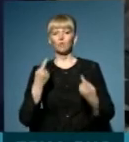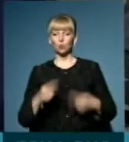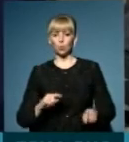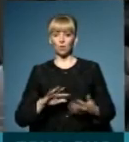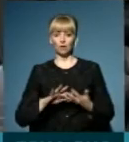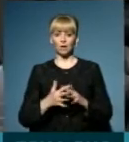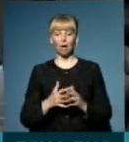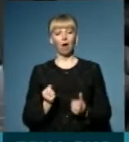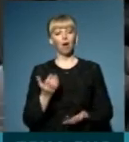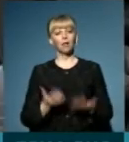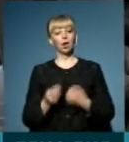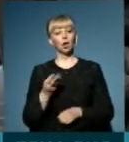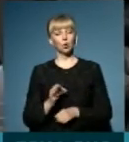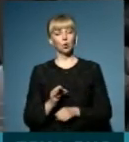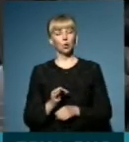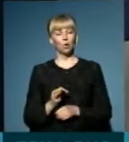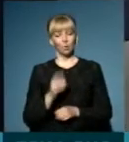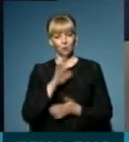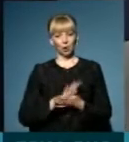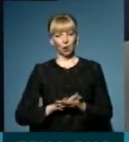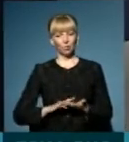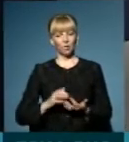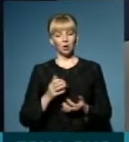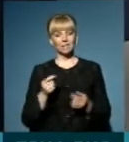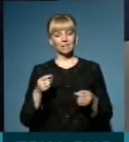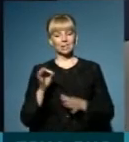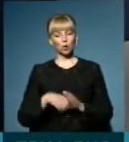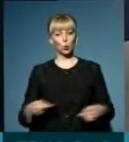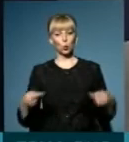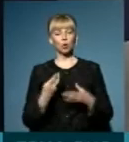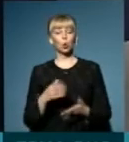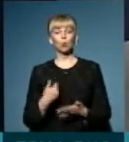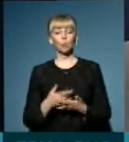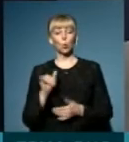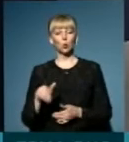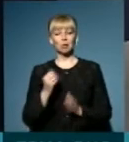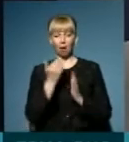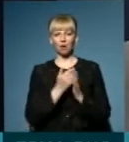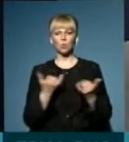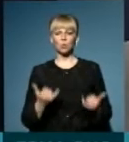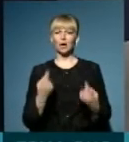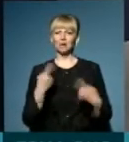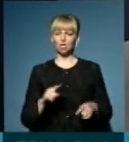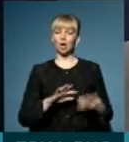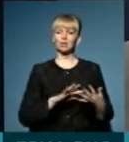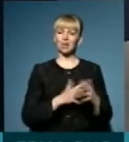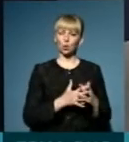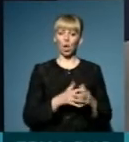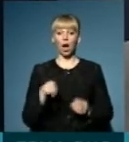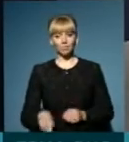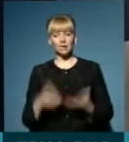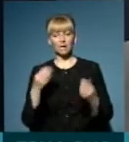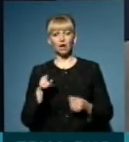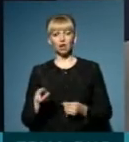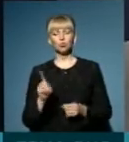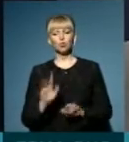село. А якщо, даруйте, зразу уточнення, якщо, наприклад, у нього за графіком сьогодні інше село, а в цей день